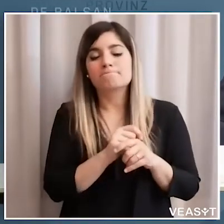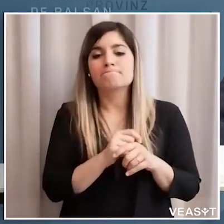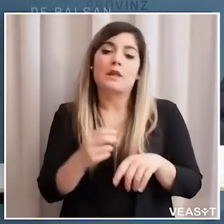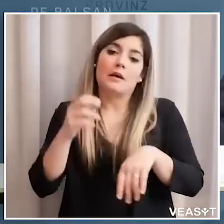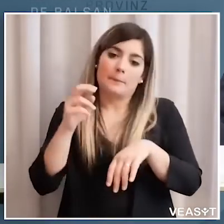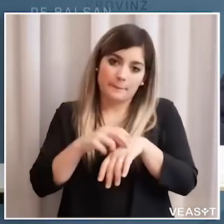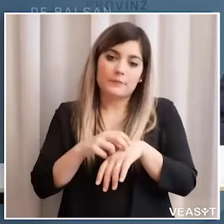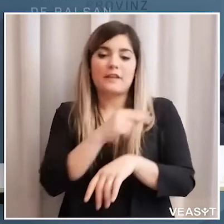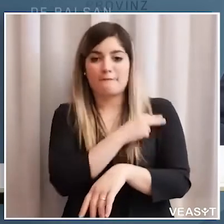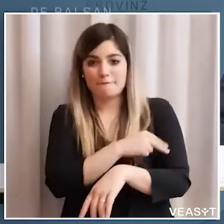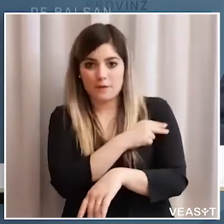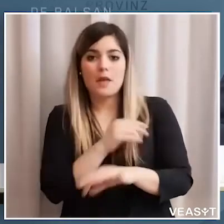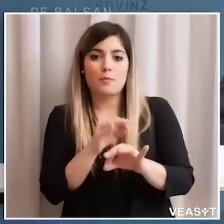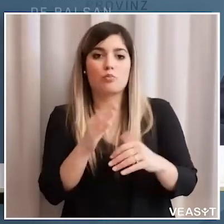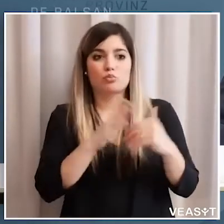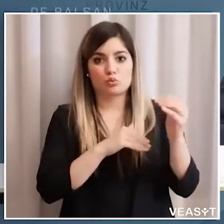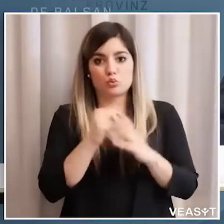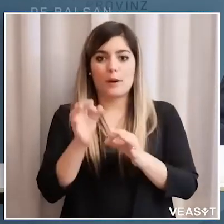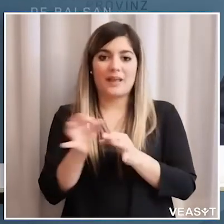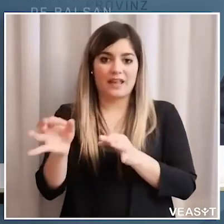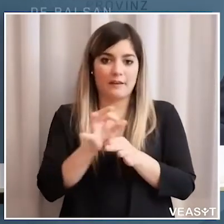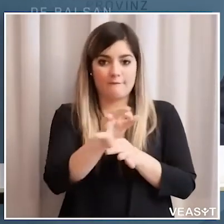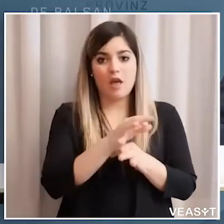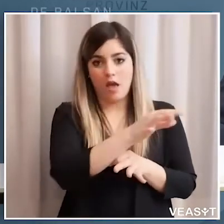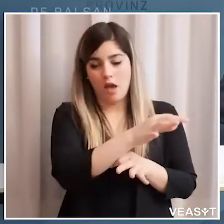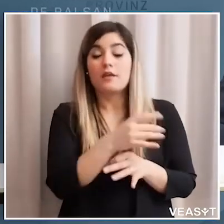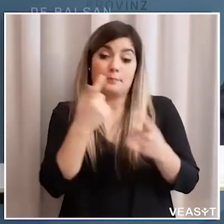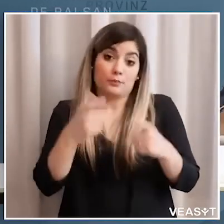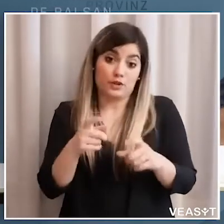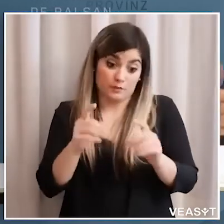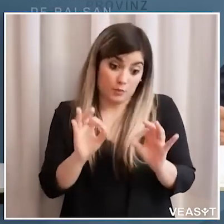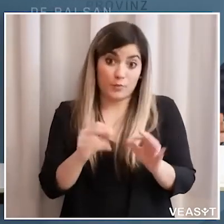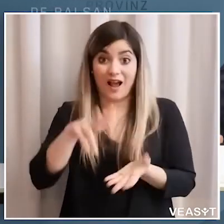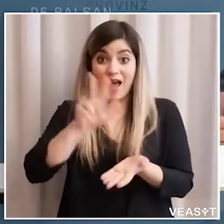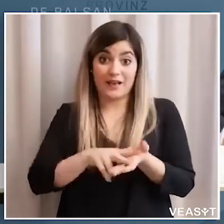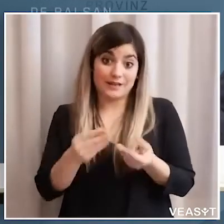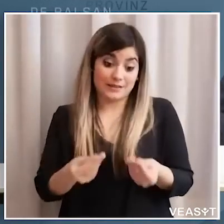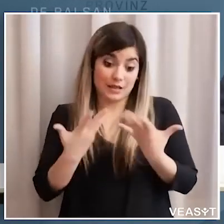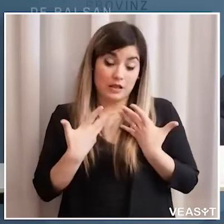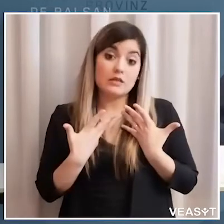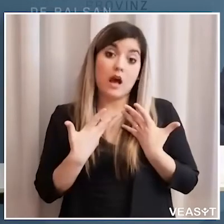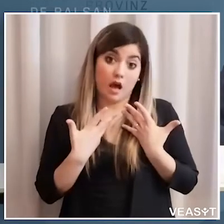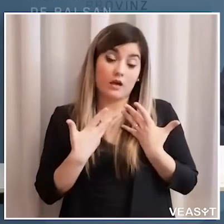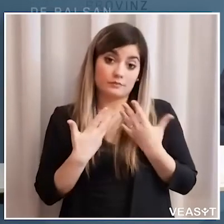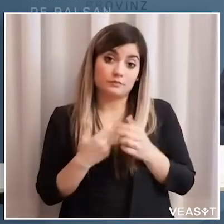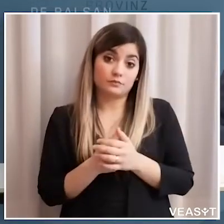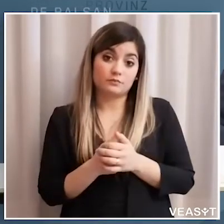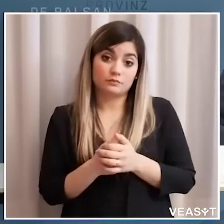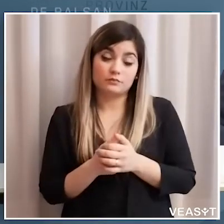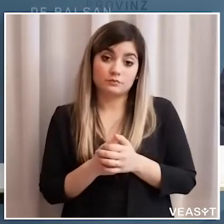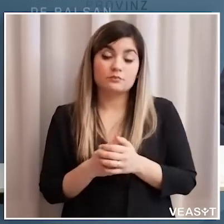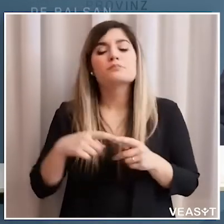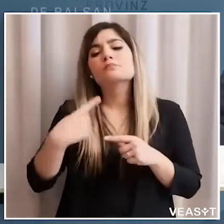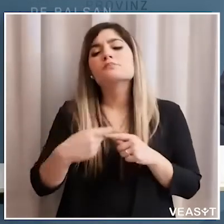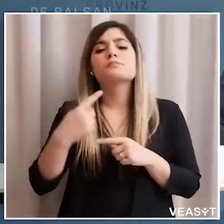infermieristico nelle strutture periferiche ovviamente perché dà una determinata garanzia e